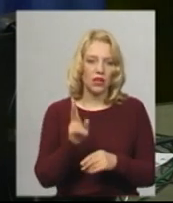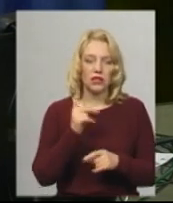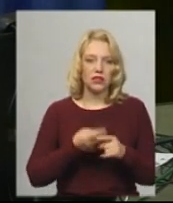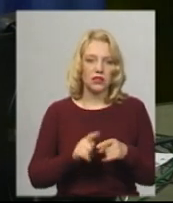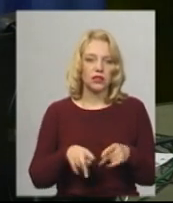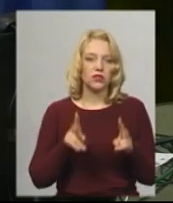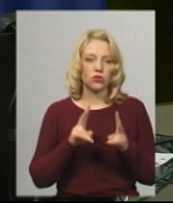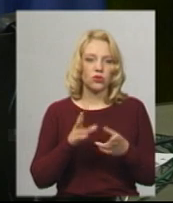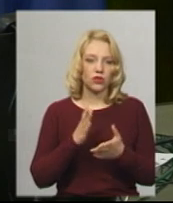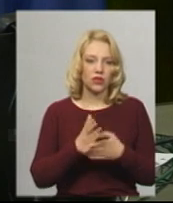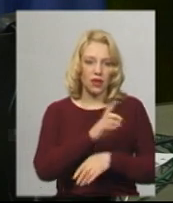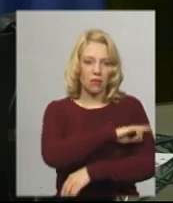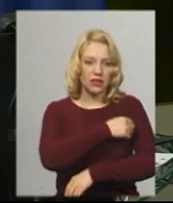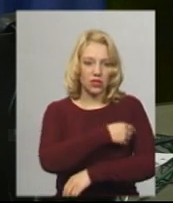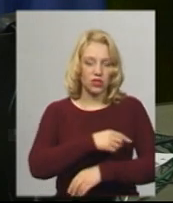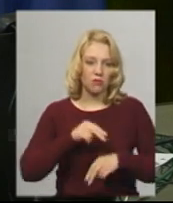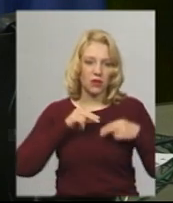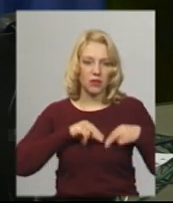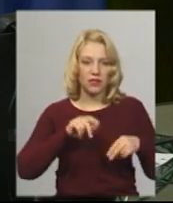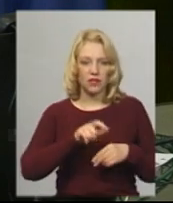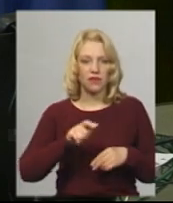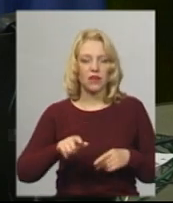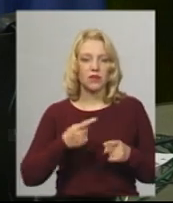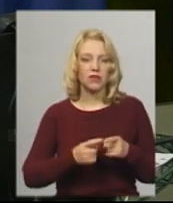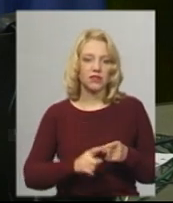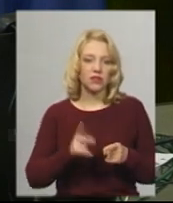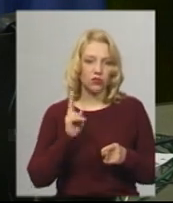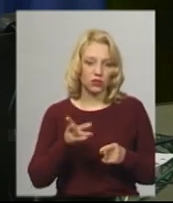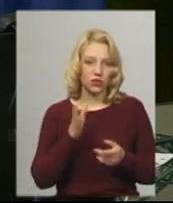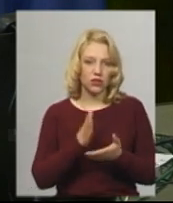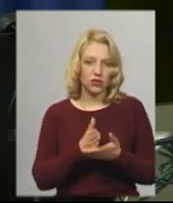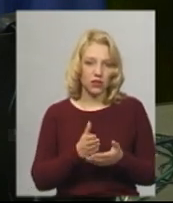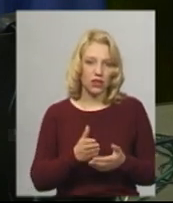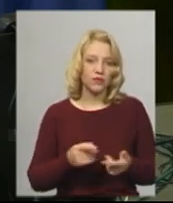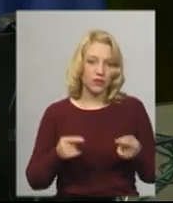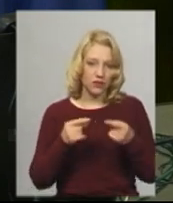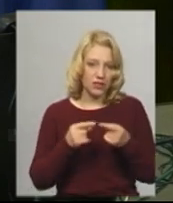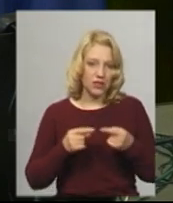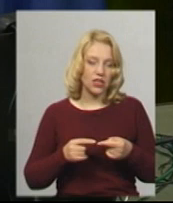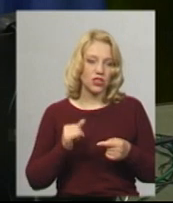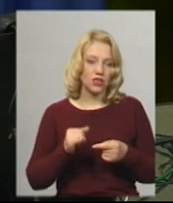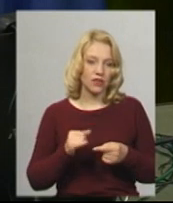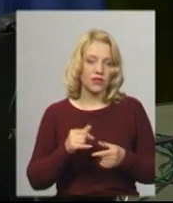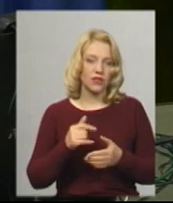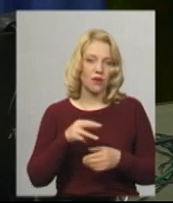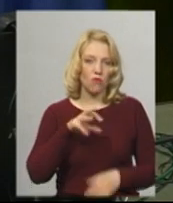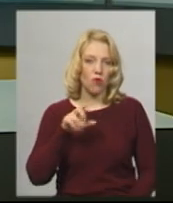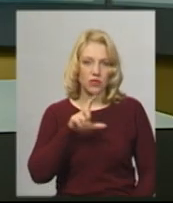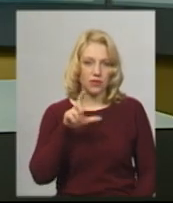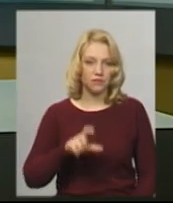ті, які є медичними працівниками, ну, і ті, які так само там визначені безпосередньо в МОЗі.